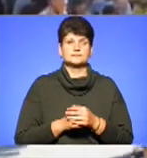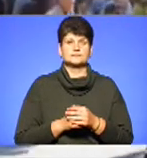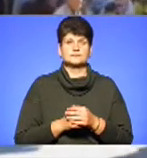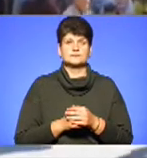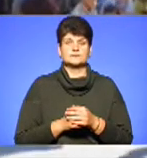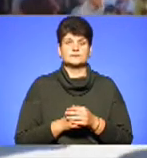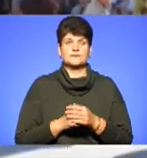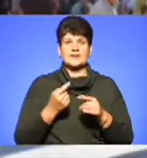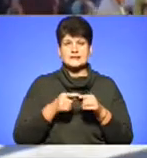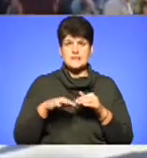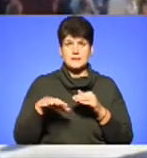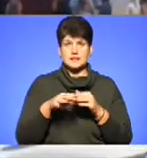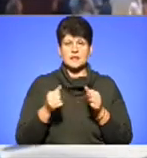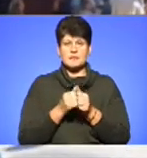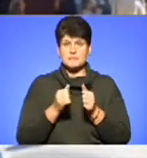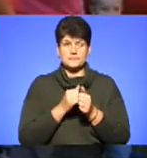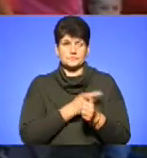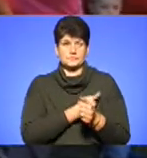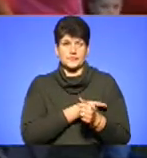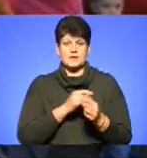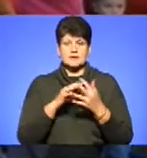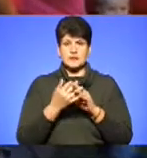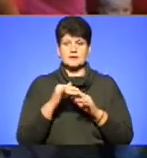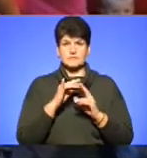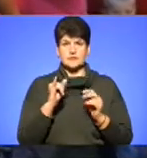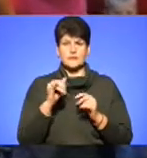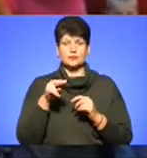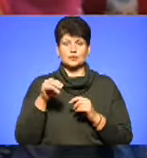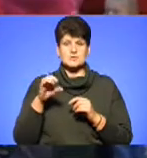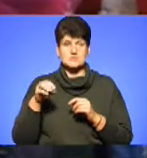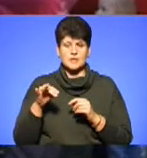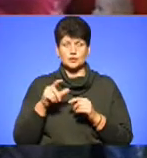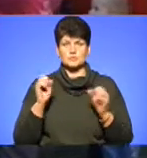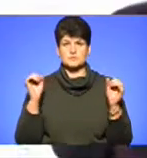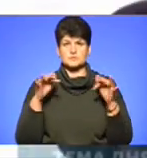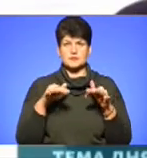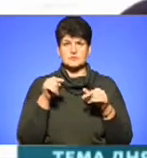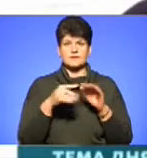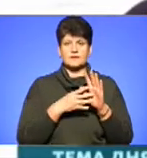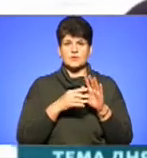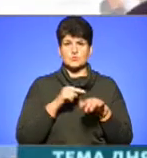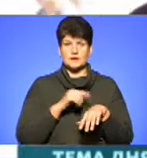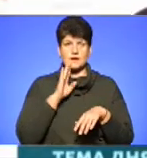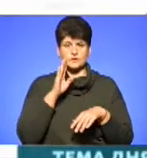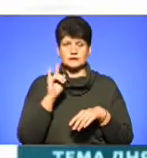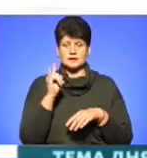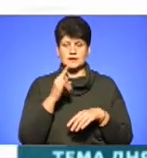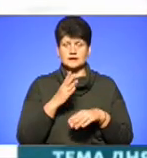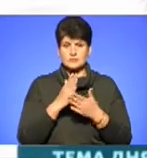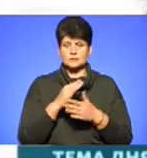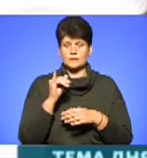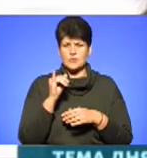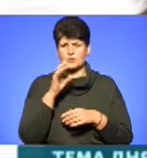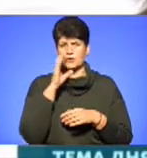Це майдан біля амбулаторії села Івани-Пусти. Люди зібралися там о 9-й ранку. Дитині стало погано, її тушнить